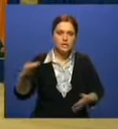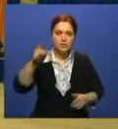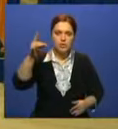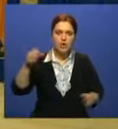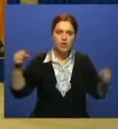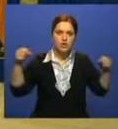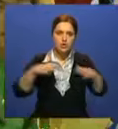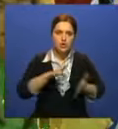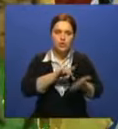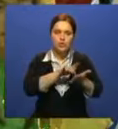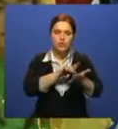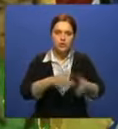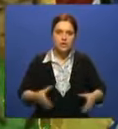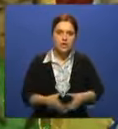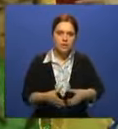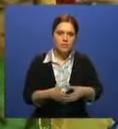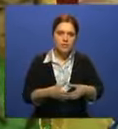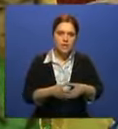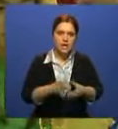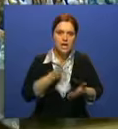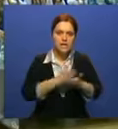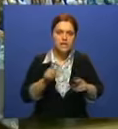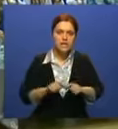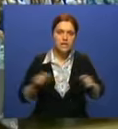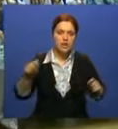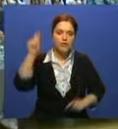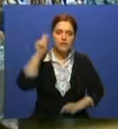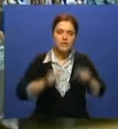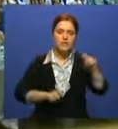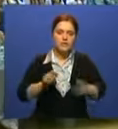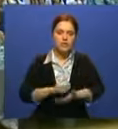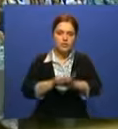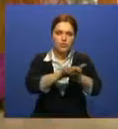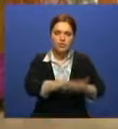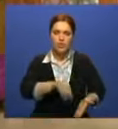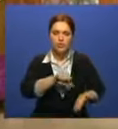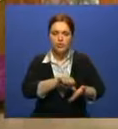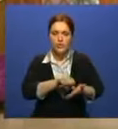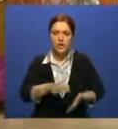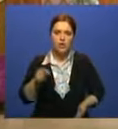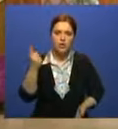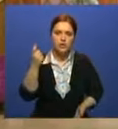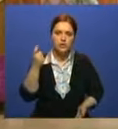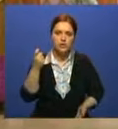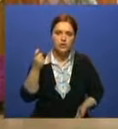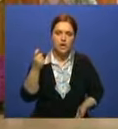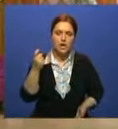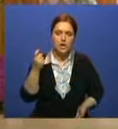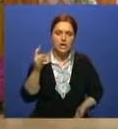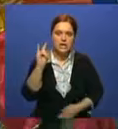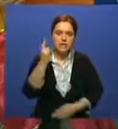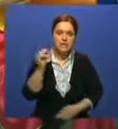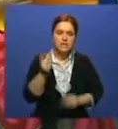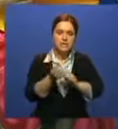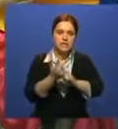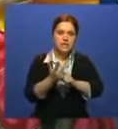туристских экспедиционных отрядов Менен-Отаннам Казахстан организовали фестиваль дружбы. Участвовали около 100 ребят